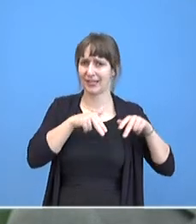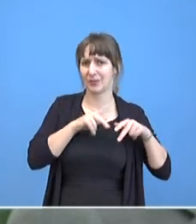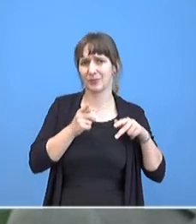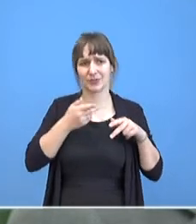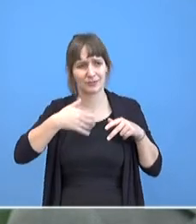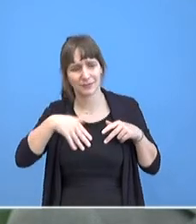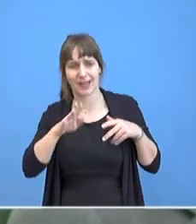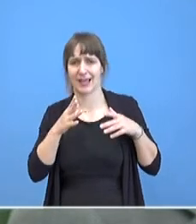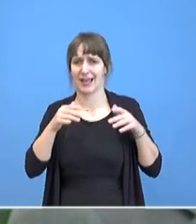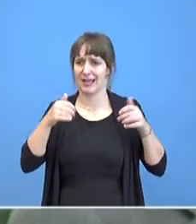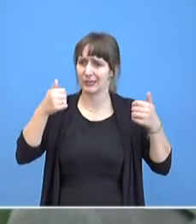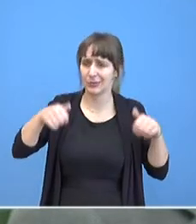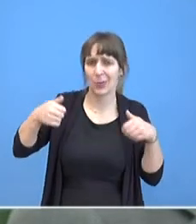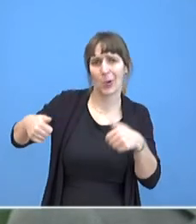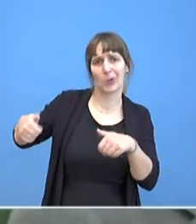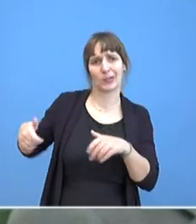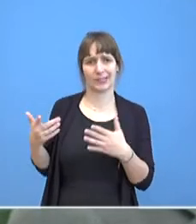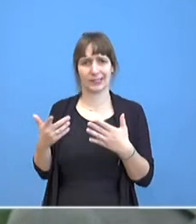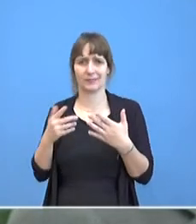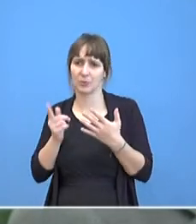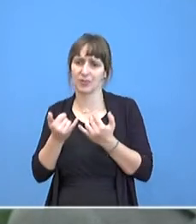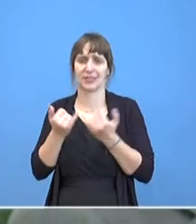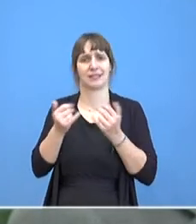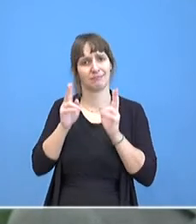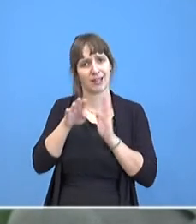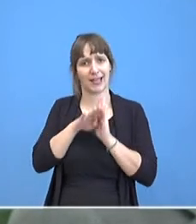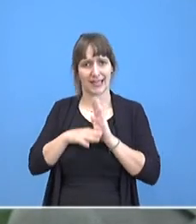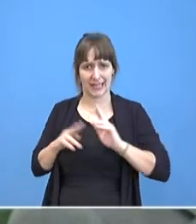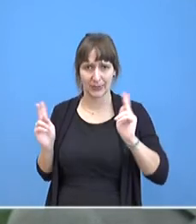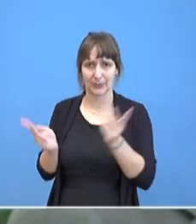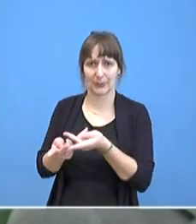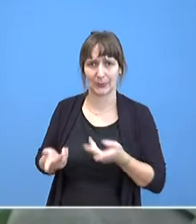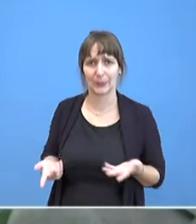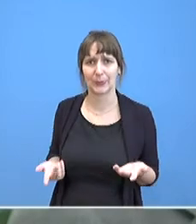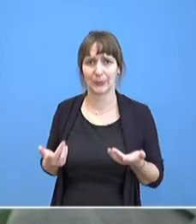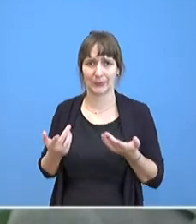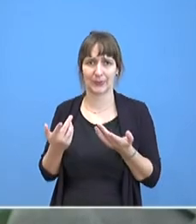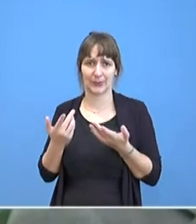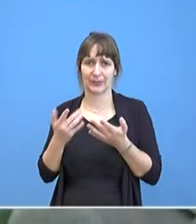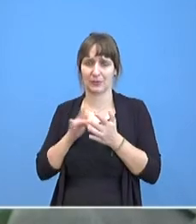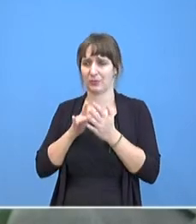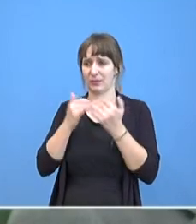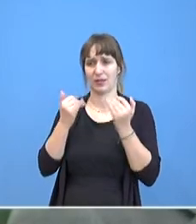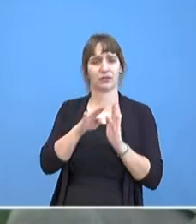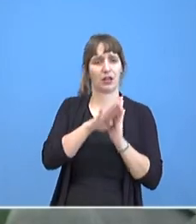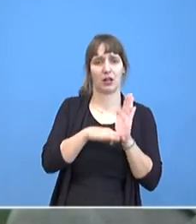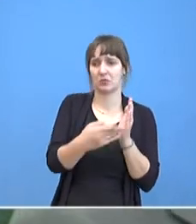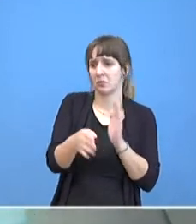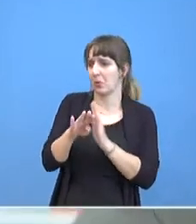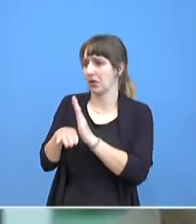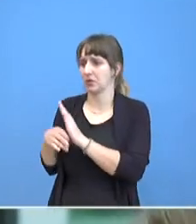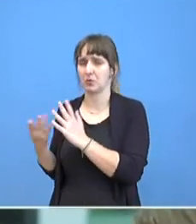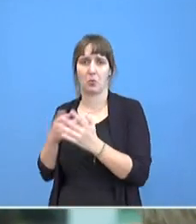diese Konfusion irgendwie zu regeln, damit eben die Regelungen einfach nachvollziehbar sind für die Bevölkerung?